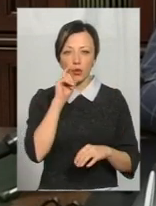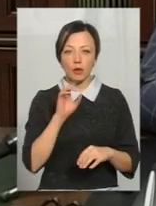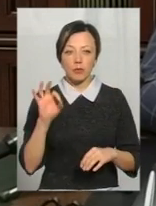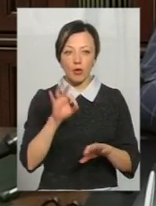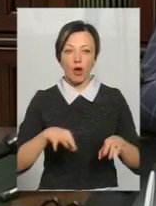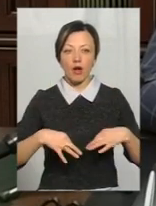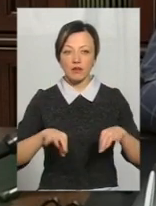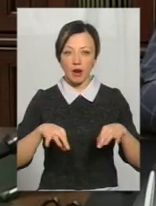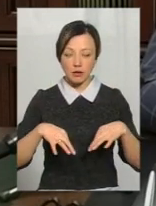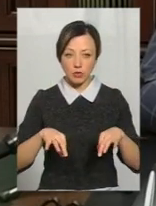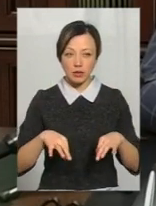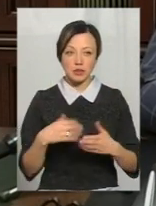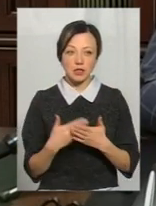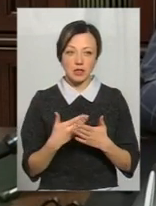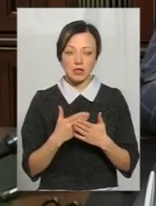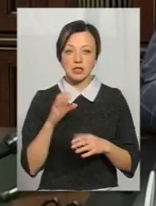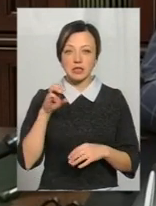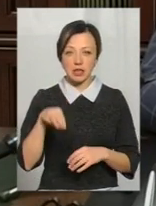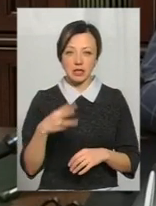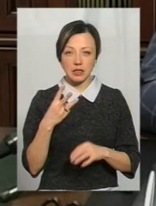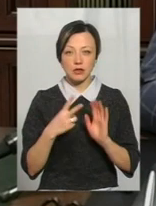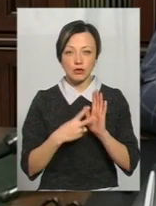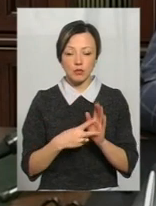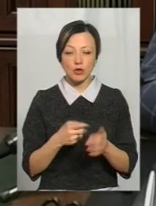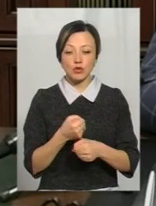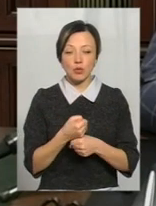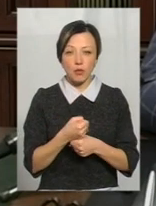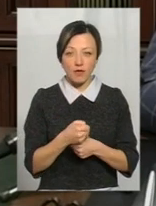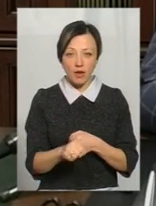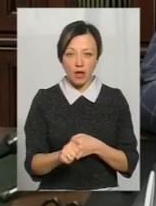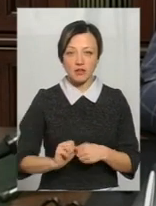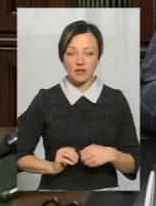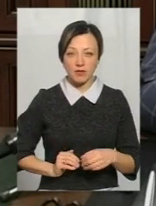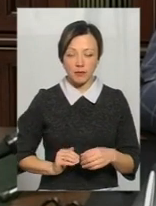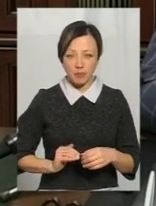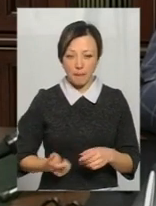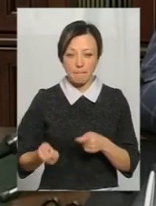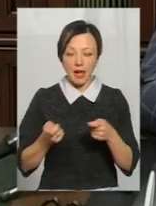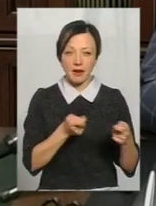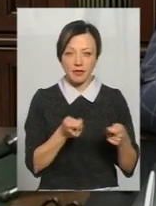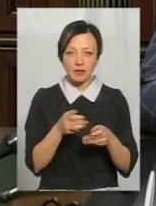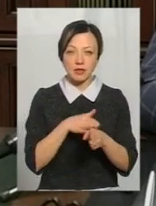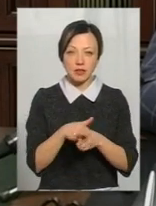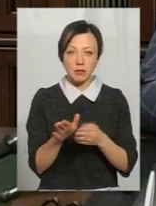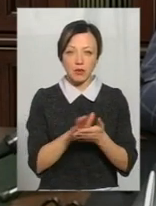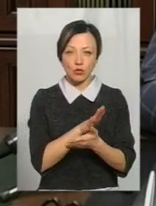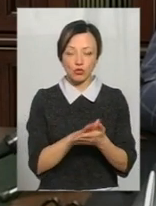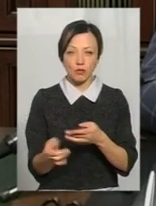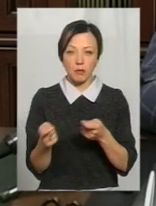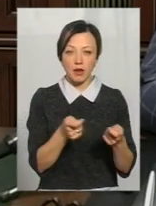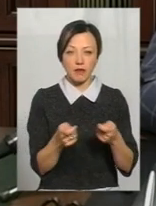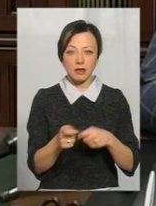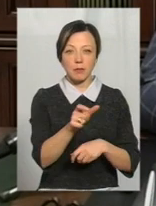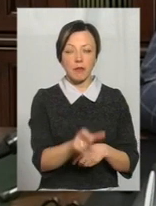автомобільний транспорт, здається стаття 37, зобов'язує перевізників здійснювати пільгове перевезення